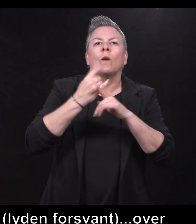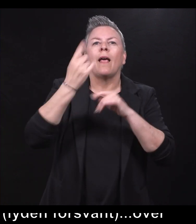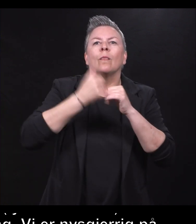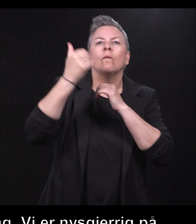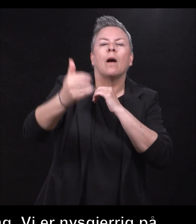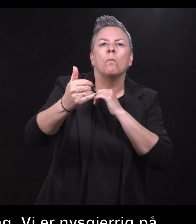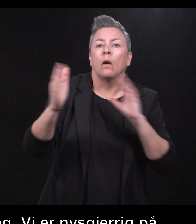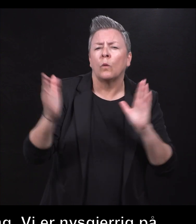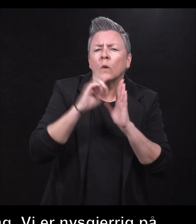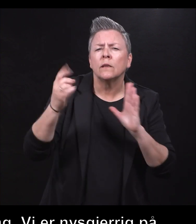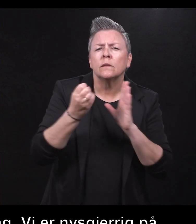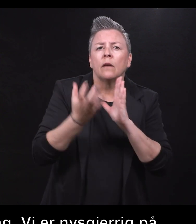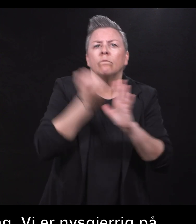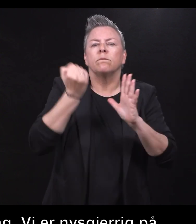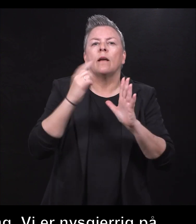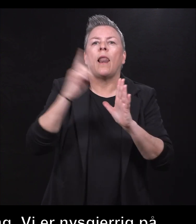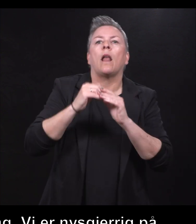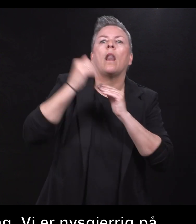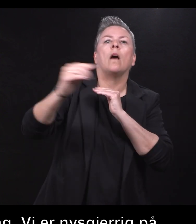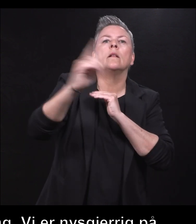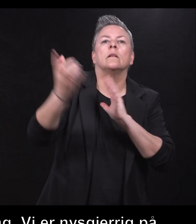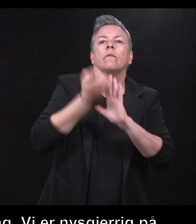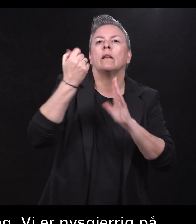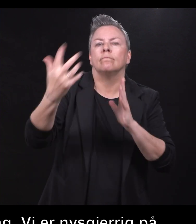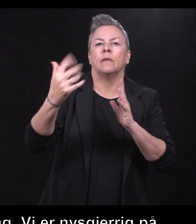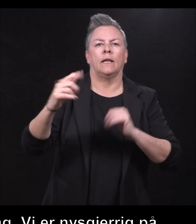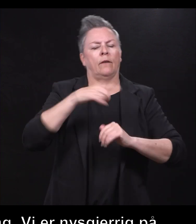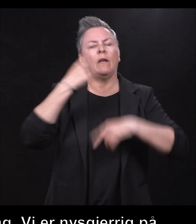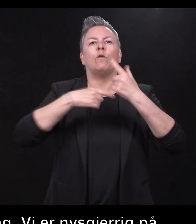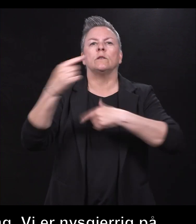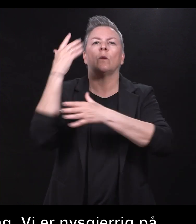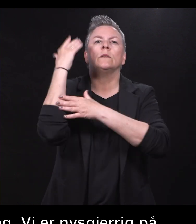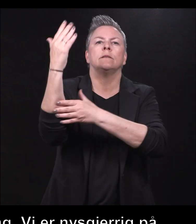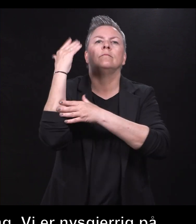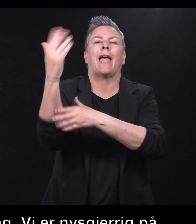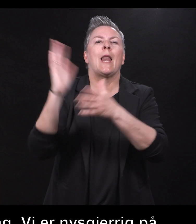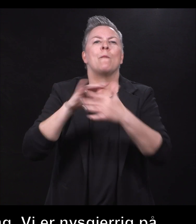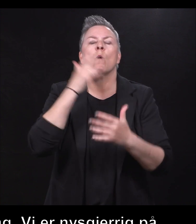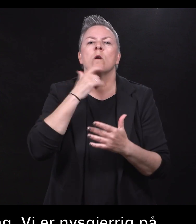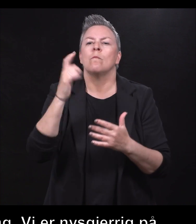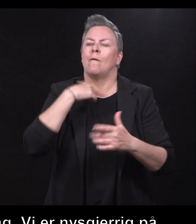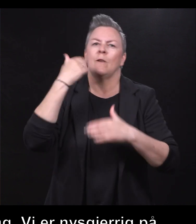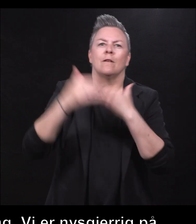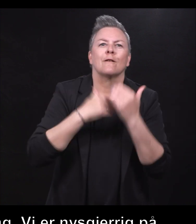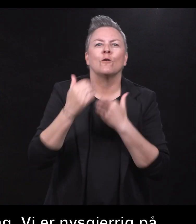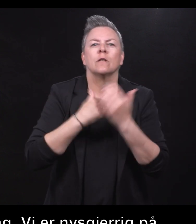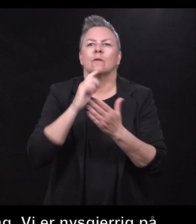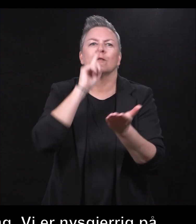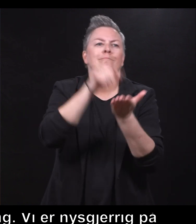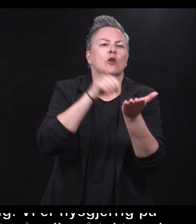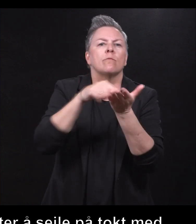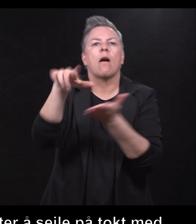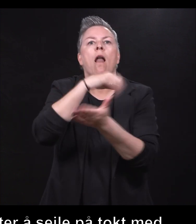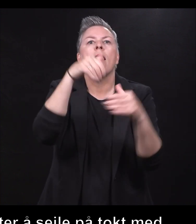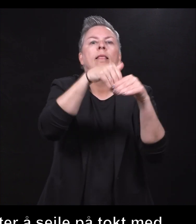eller er det en langtidseffekt? Vi fortsetter å seile på tokt med omgående, og vi kommer til å fortsette å spørre alle